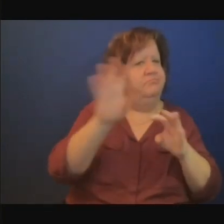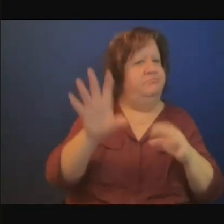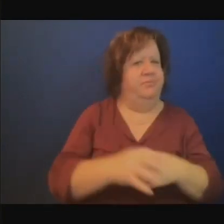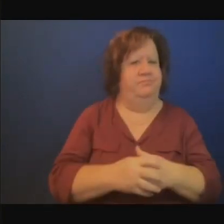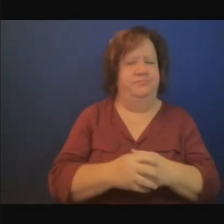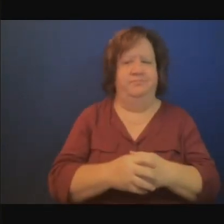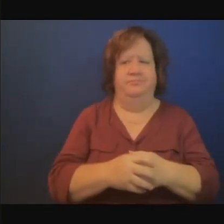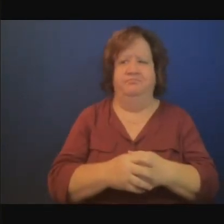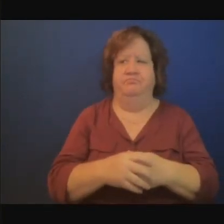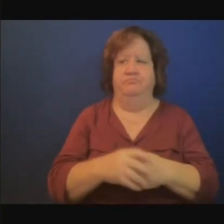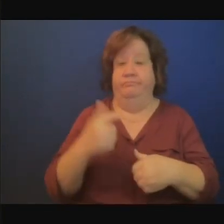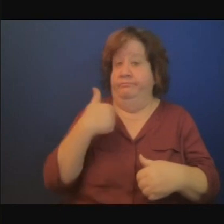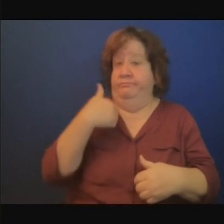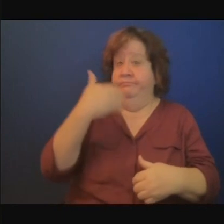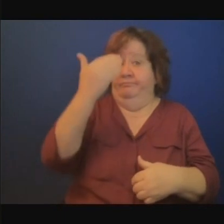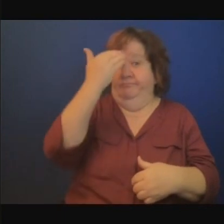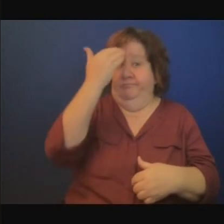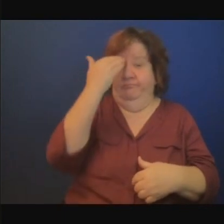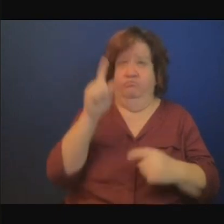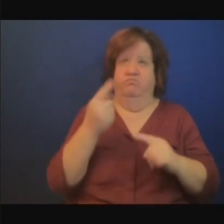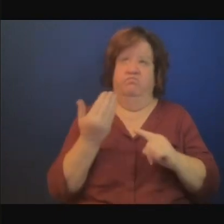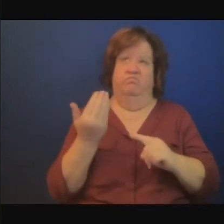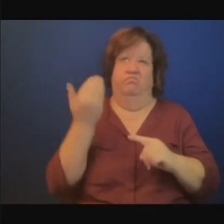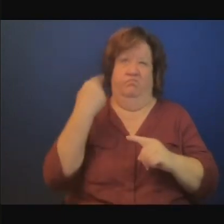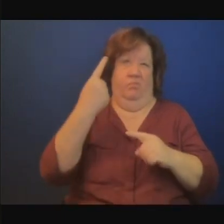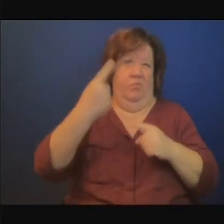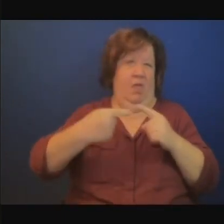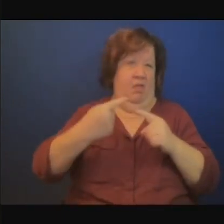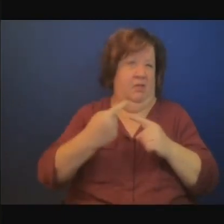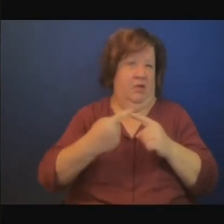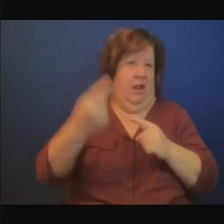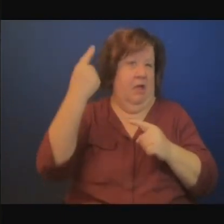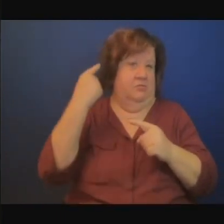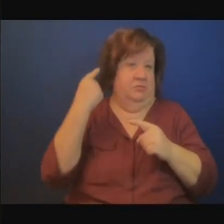avait trois en Afrique qui ont été capables de produire leurs rapports